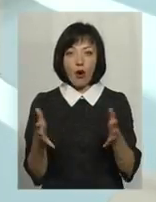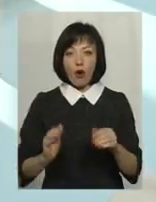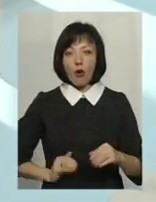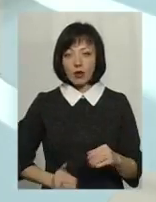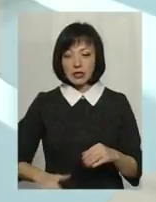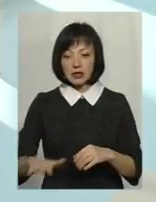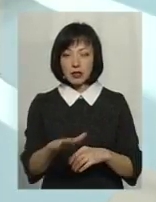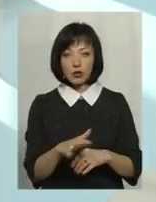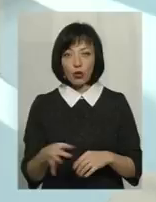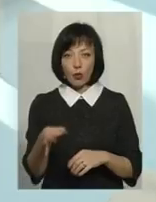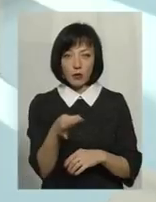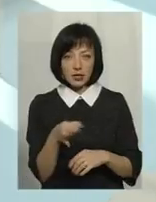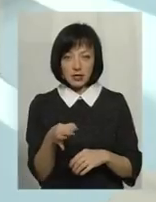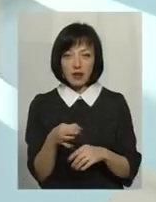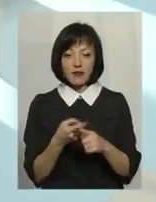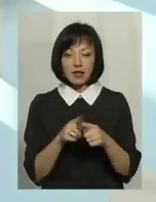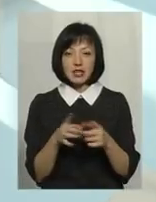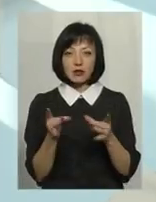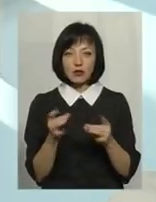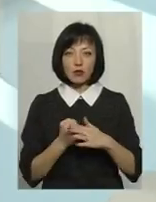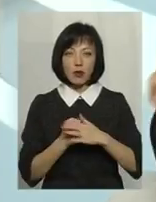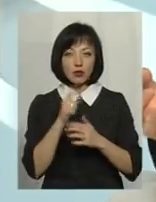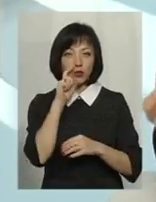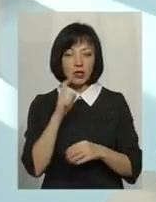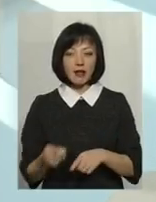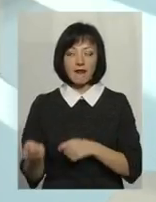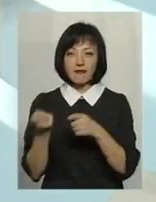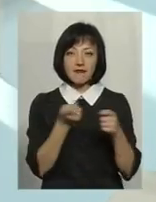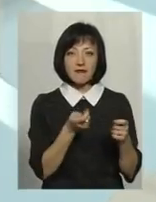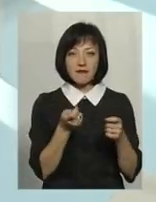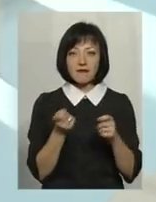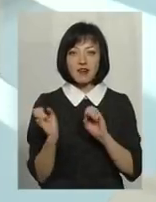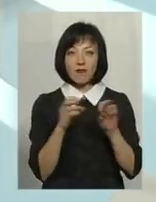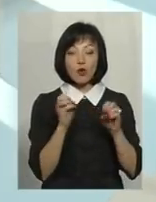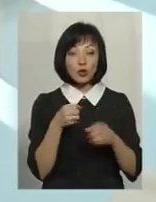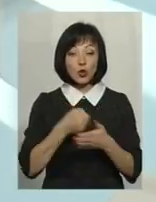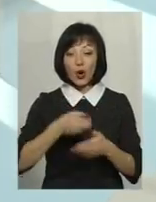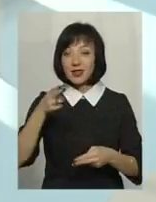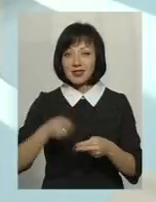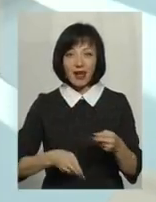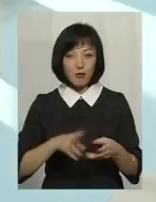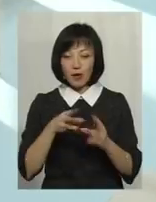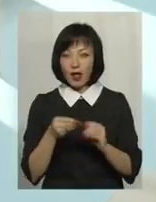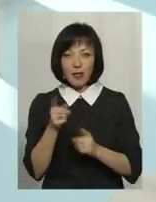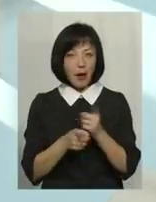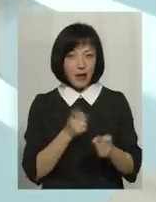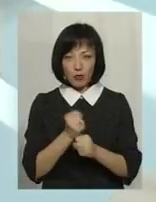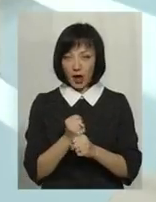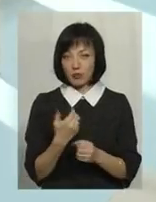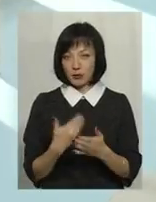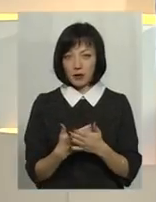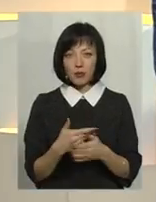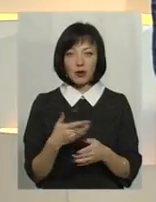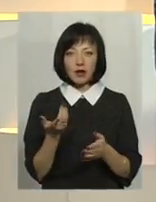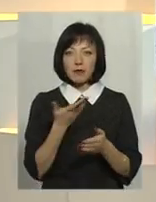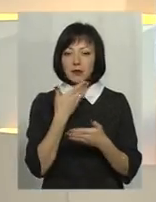території Хмельниччини, вони як сировинну базу з України вивозять, але до кінцевого продукту його не переробляють. По суті, ми